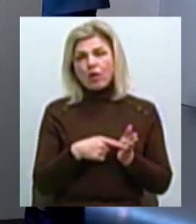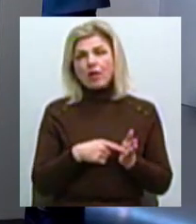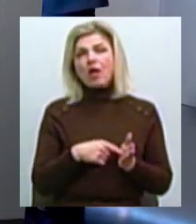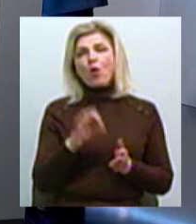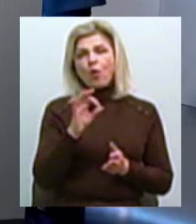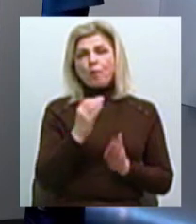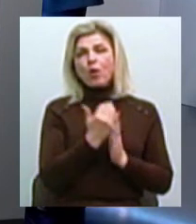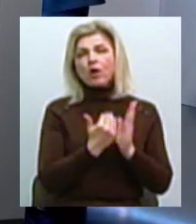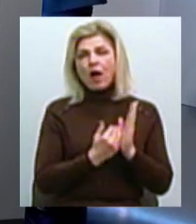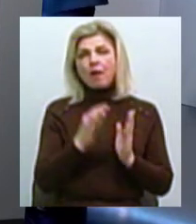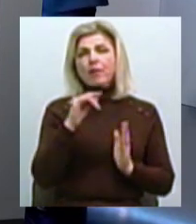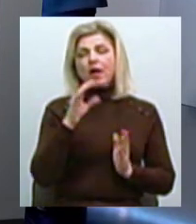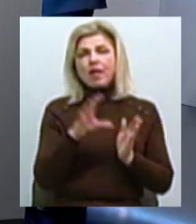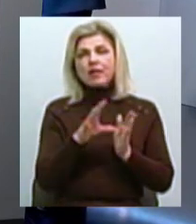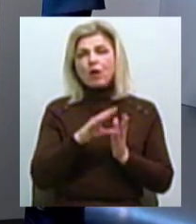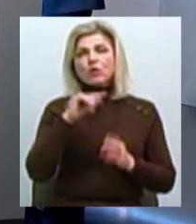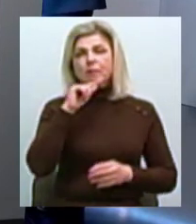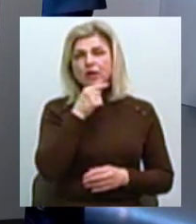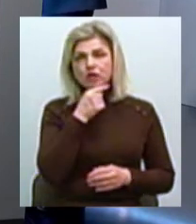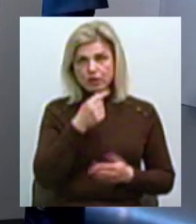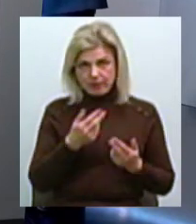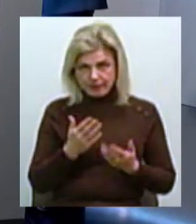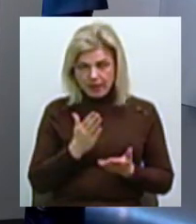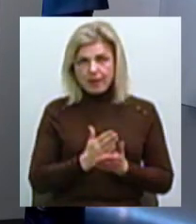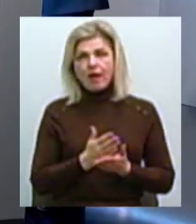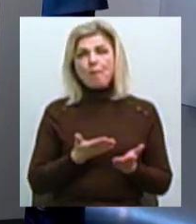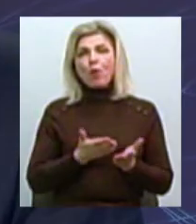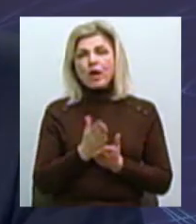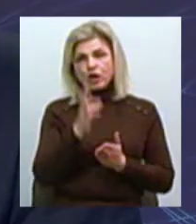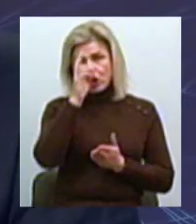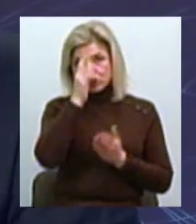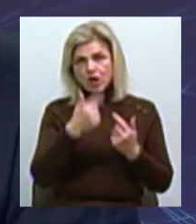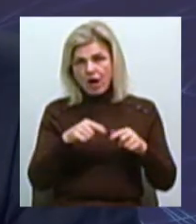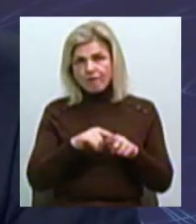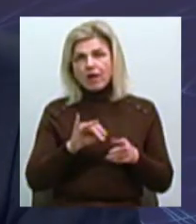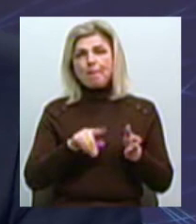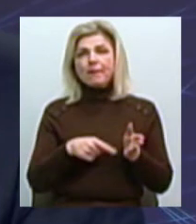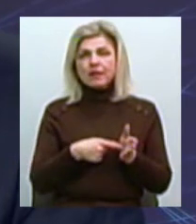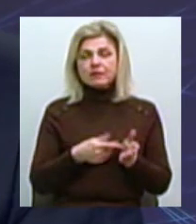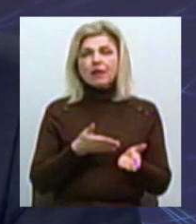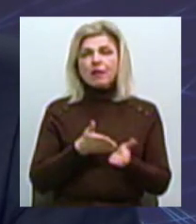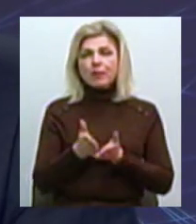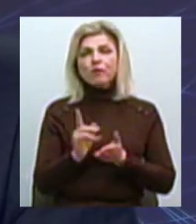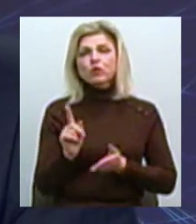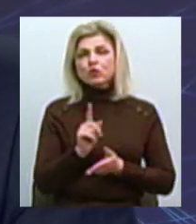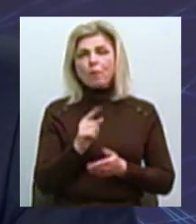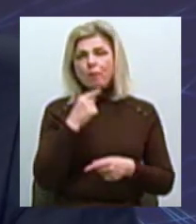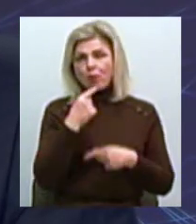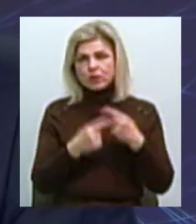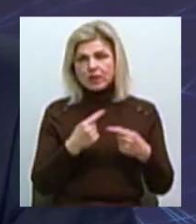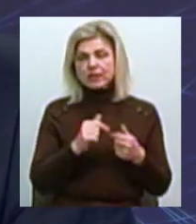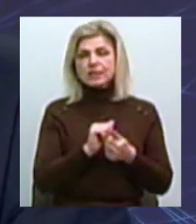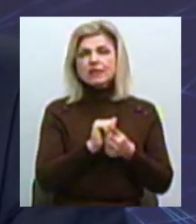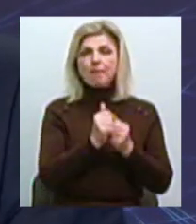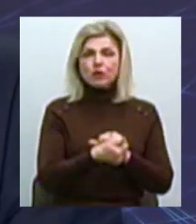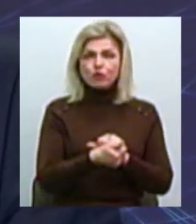Дійсно, політика держави і міста спрямована на те, щоб постійно заміщувати